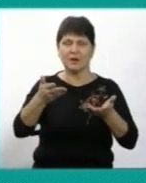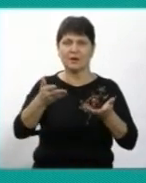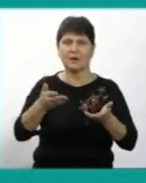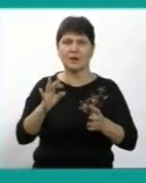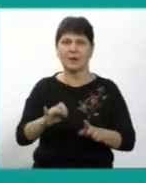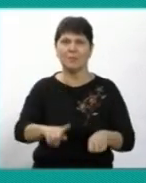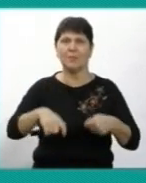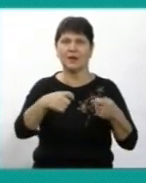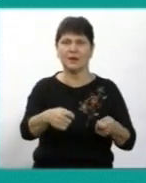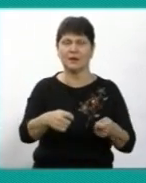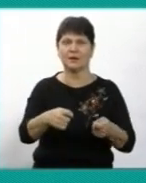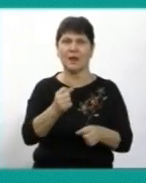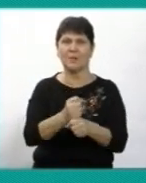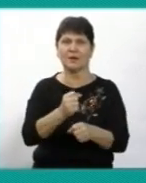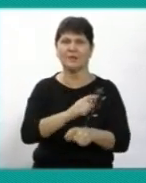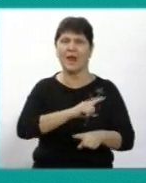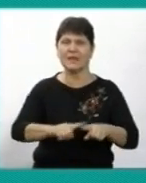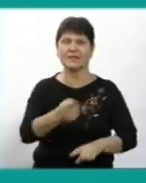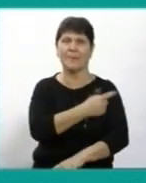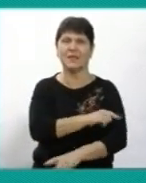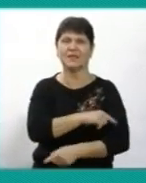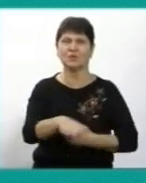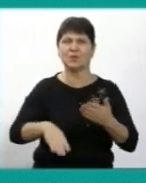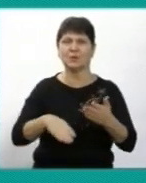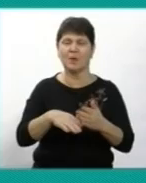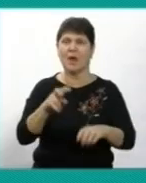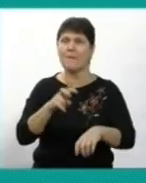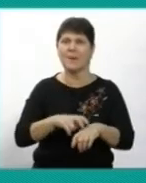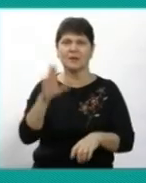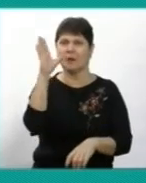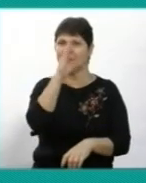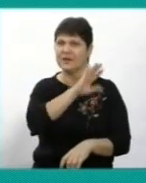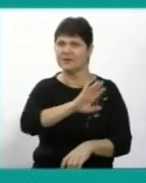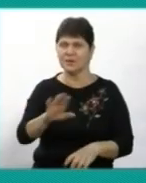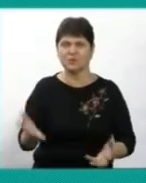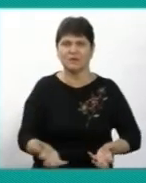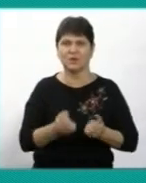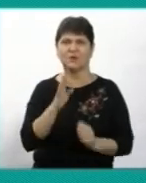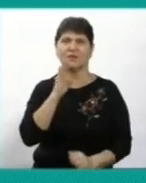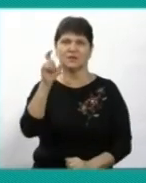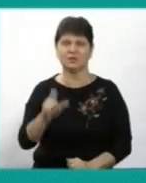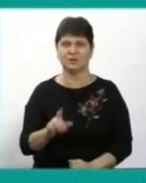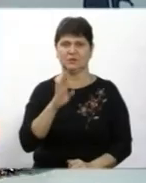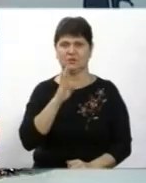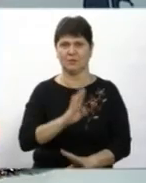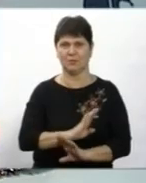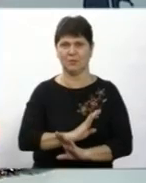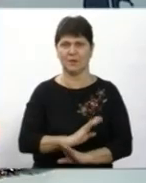передали працівникам екстреної медичної допомоги Медикам не вдалося врятувати жінку, вона помила